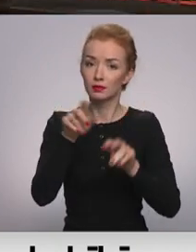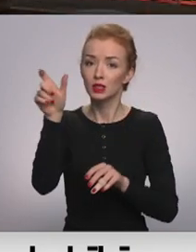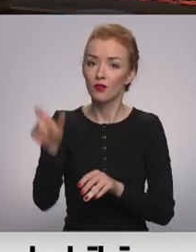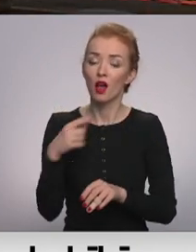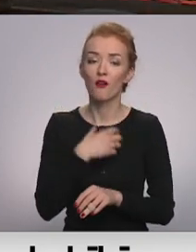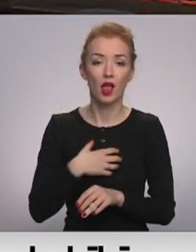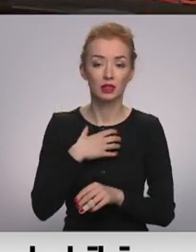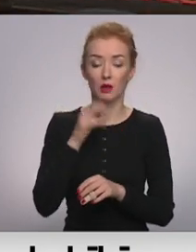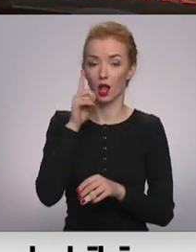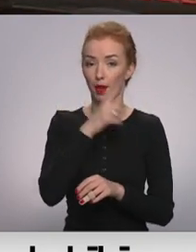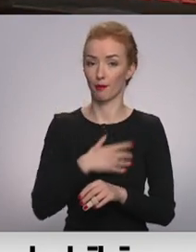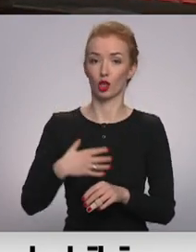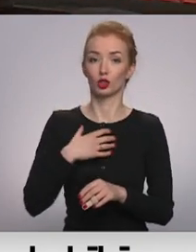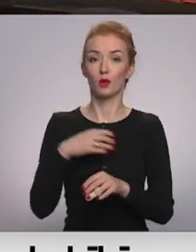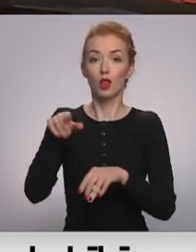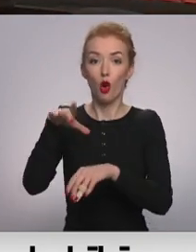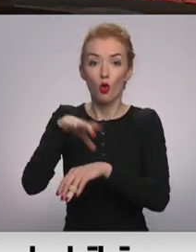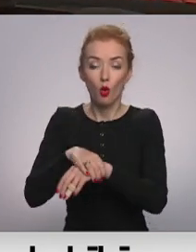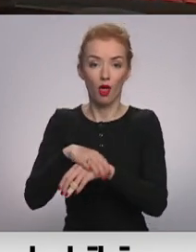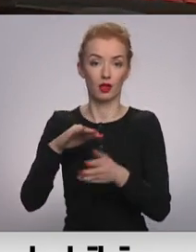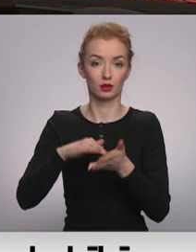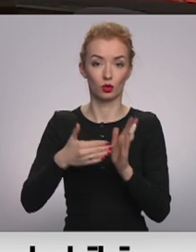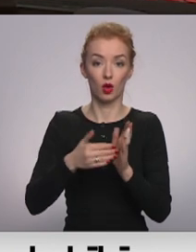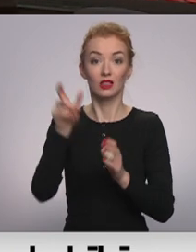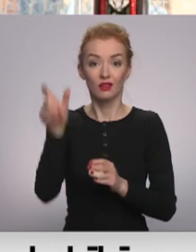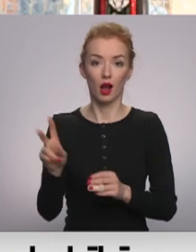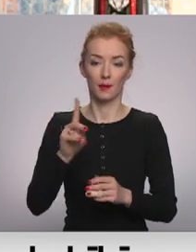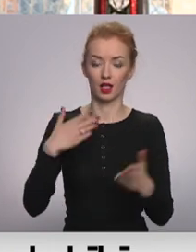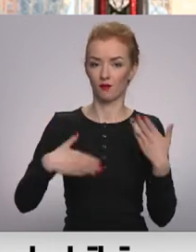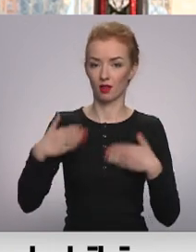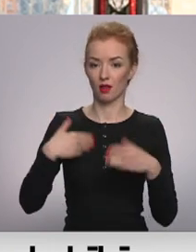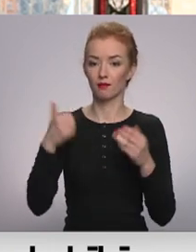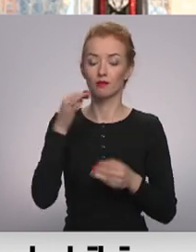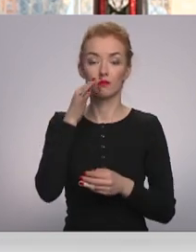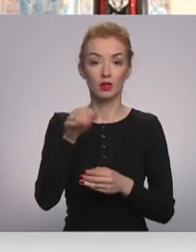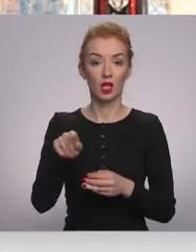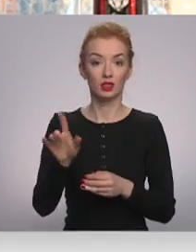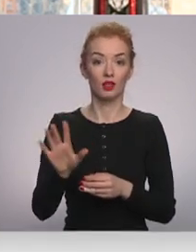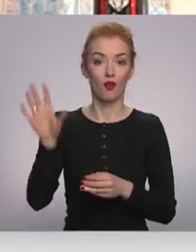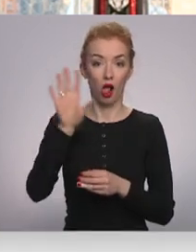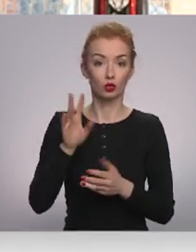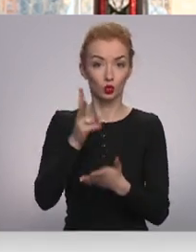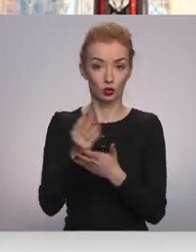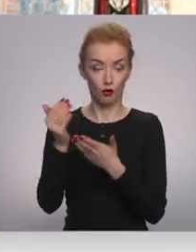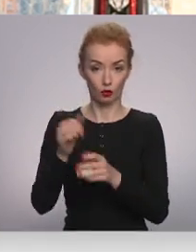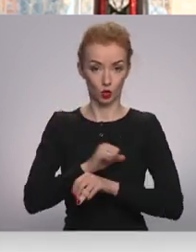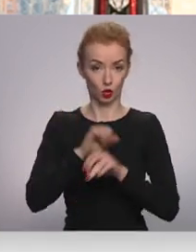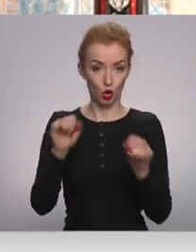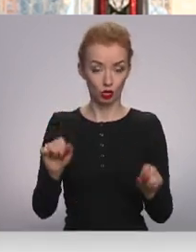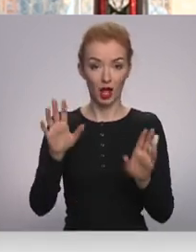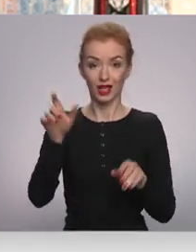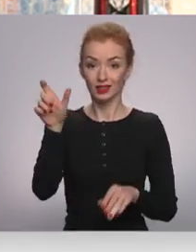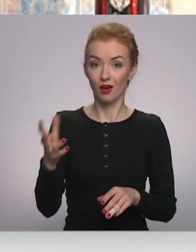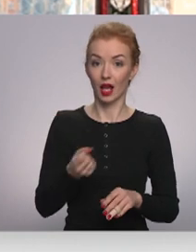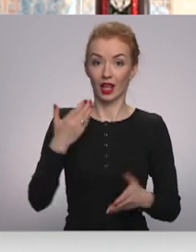kas nepieciešamas konkrētajā situācijā cilvēkam ar invaliditāti. Tas ir valsts uzdevums nodrošināt, lai cilvēkam ar